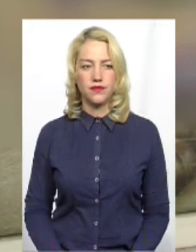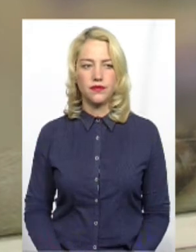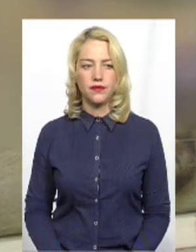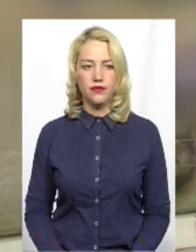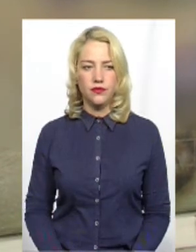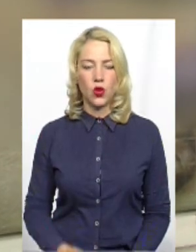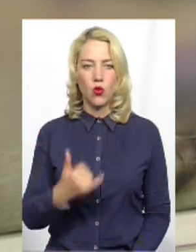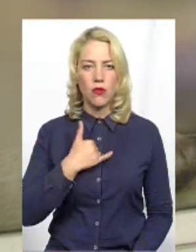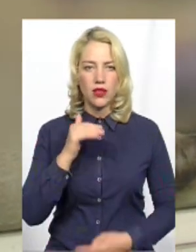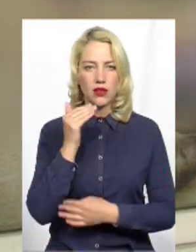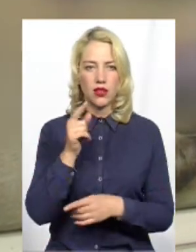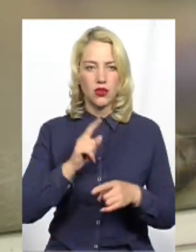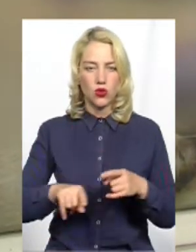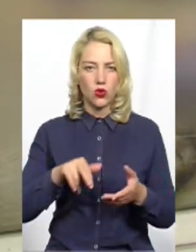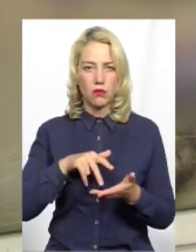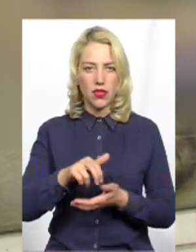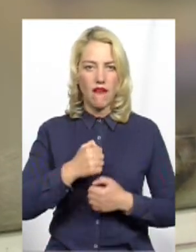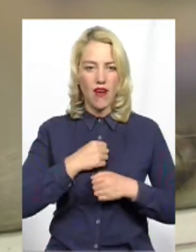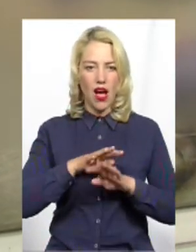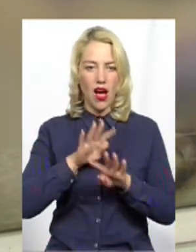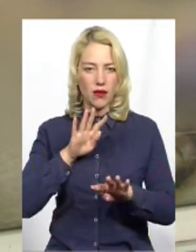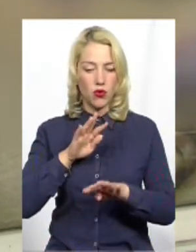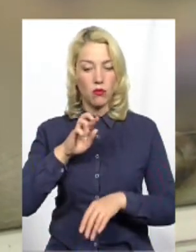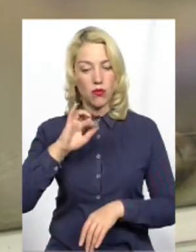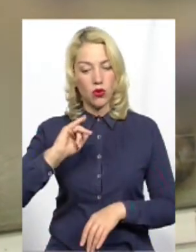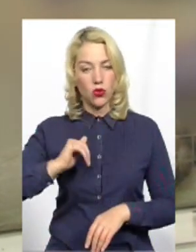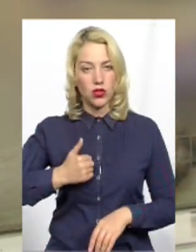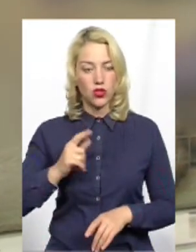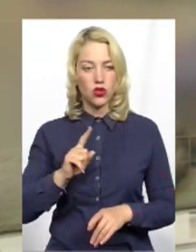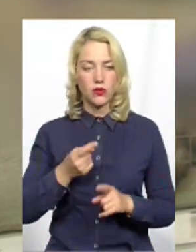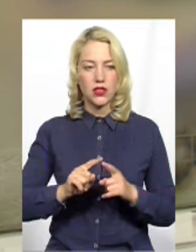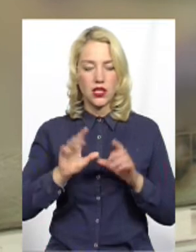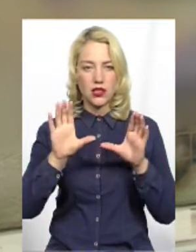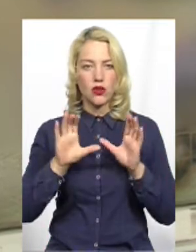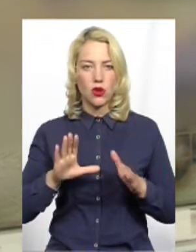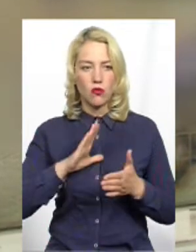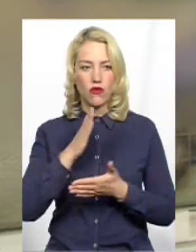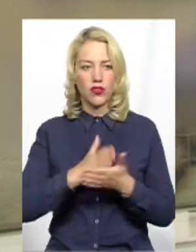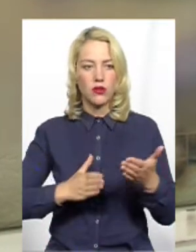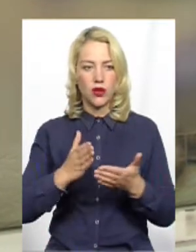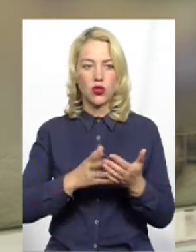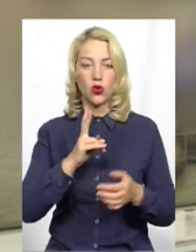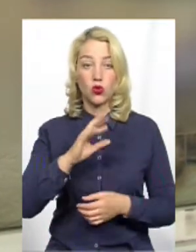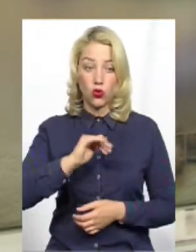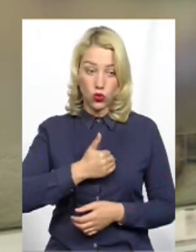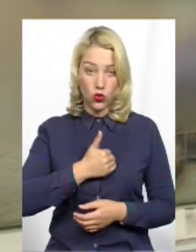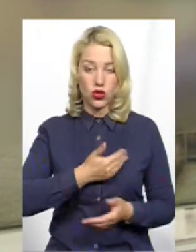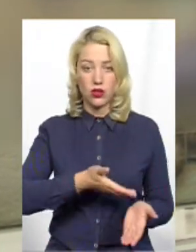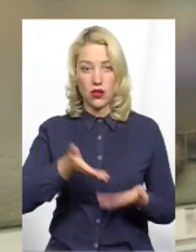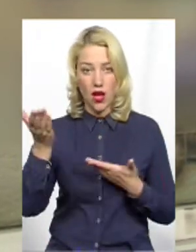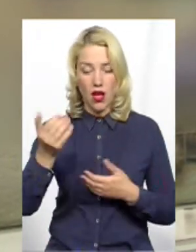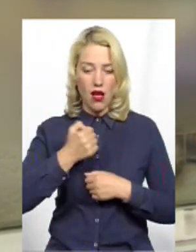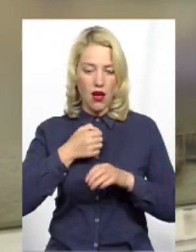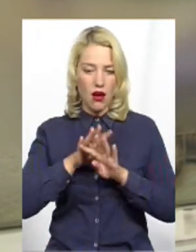В мене дитина скоро піде в армію. Я б хотіла, наприклад, щоб цей закон, бо відмінений, щоб хто хоче, щоб йшли в армію, хто не